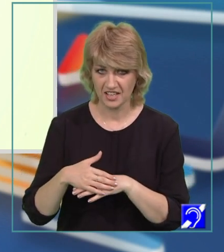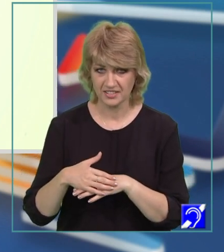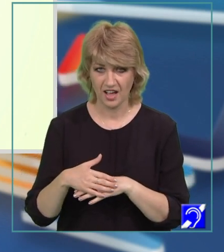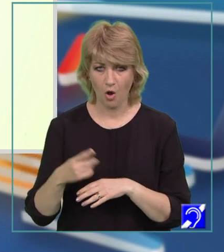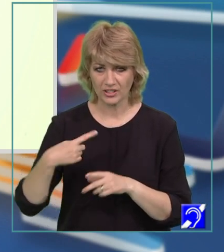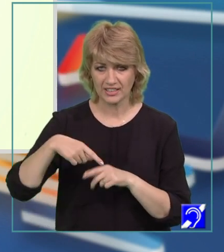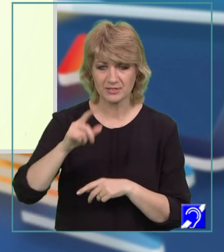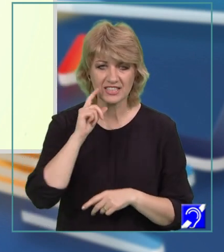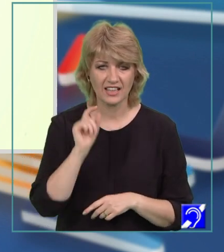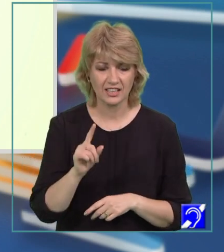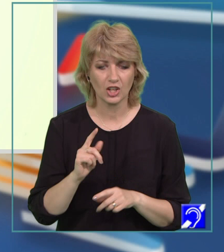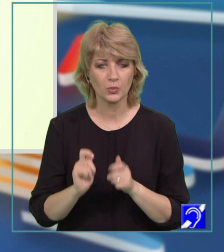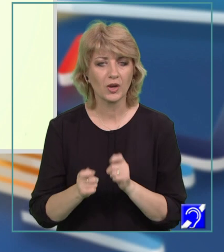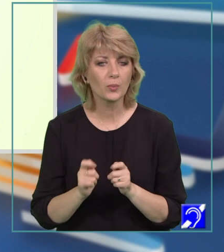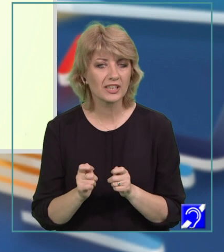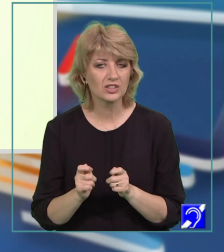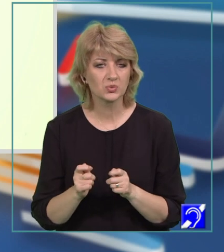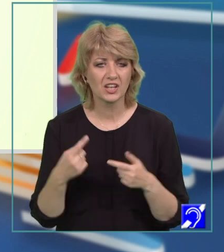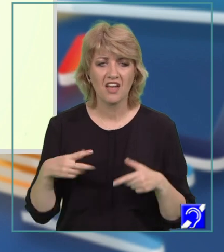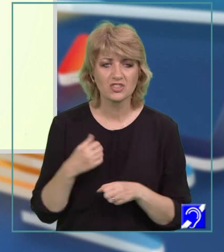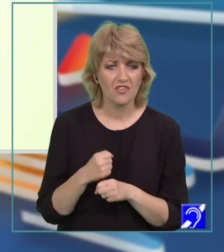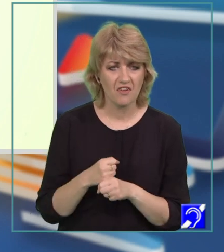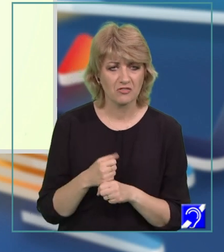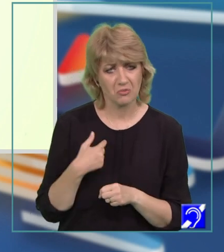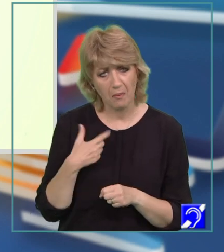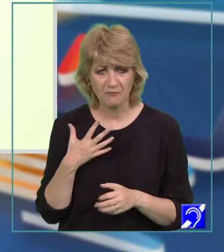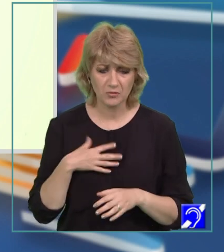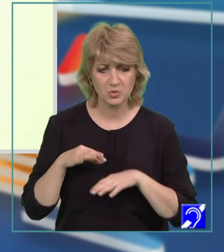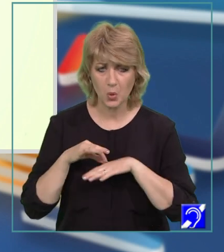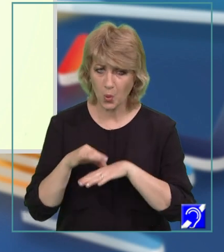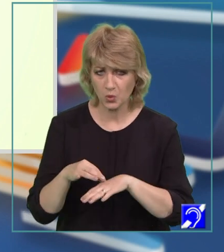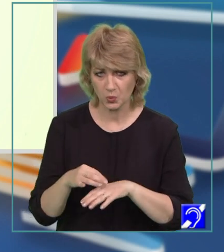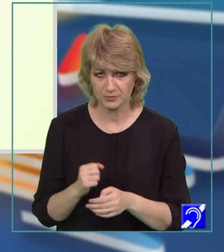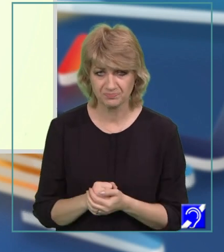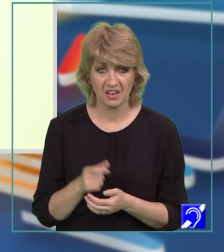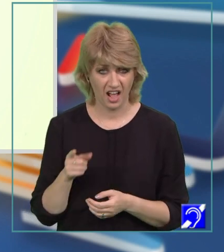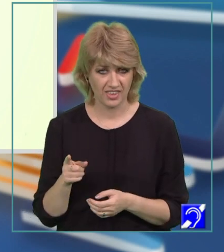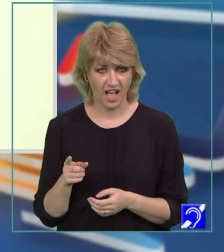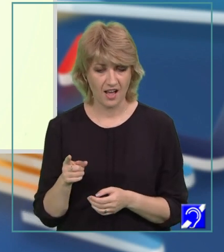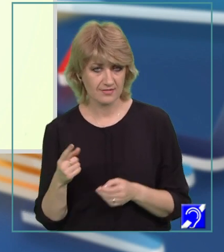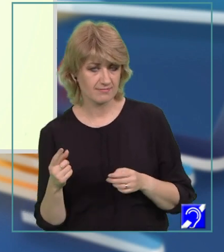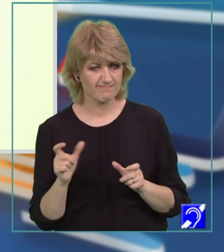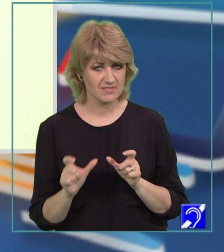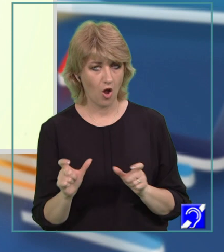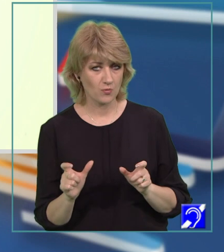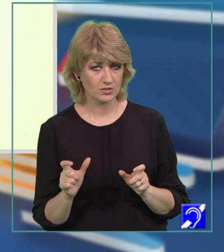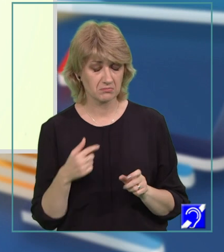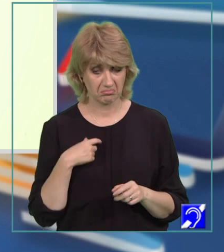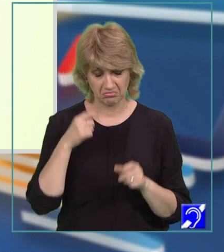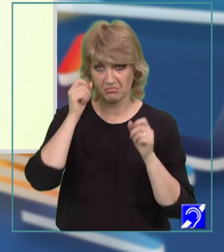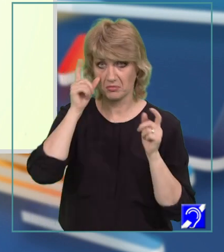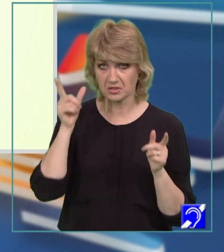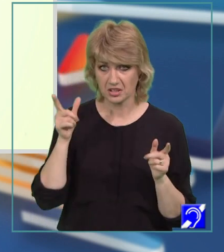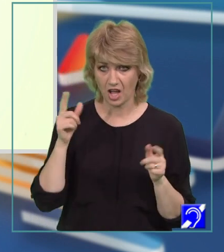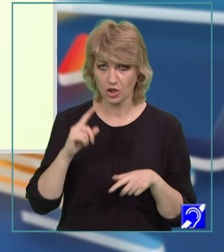setată-l ei după cumpărături. Neavând ce face, am voit să o întovărășesc, dar ea se opuse. M-am mirat.